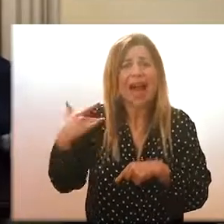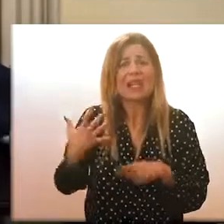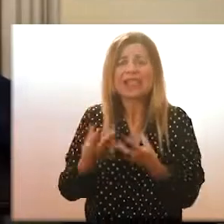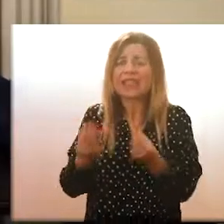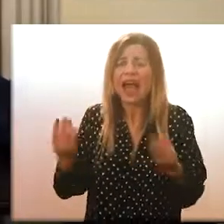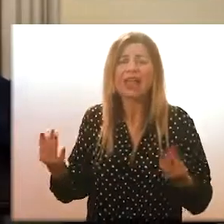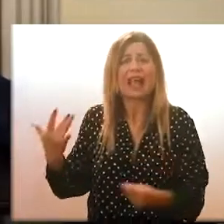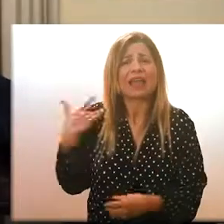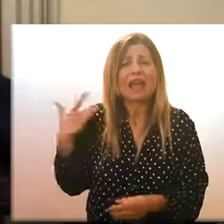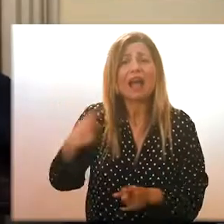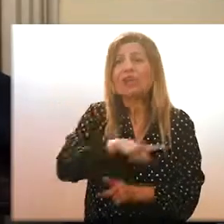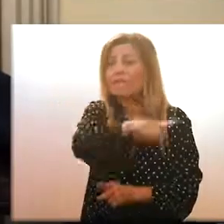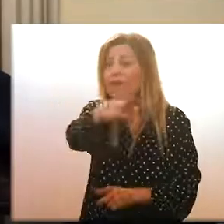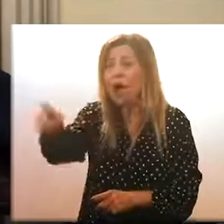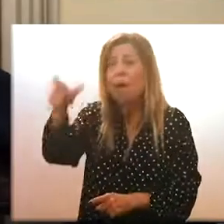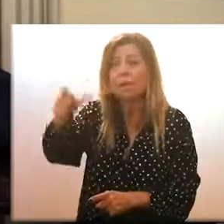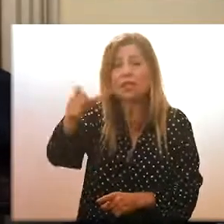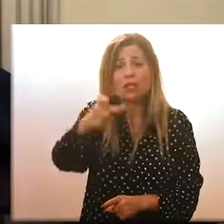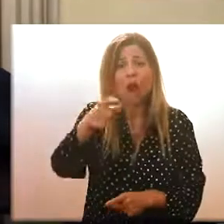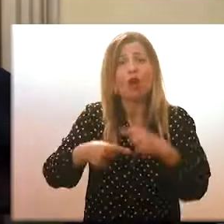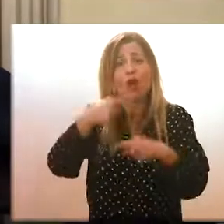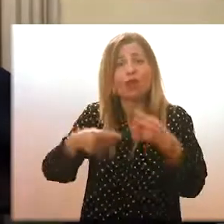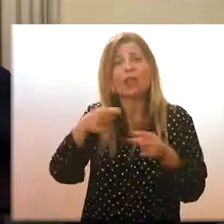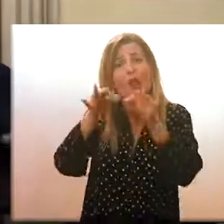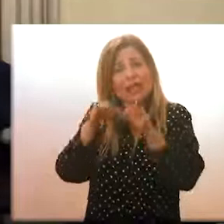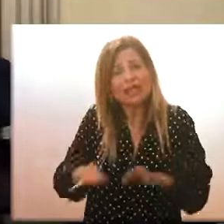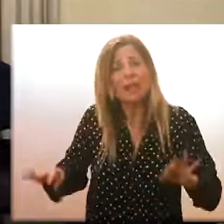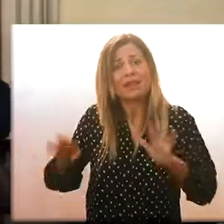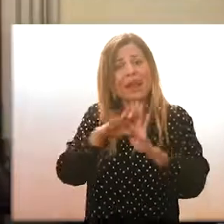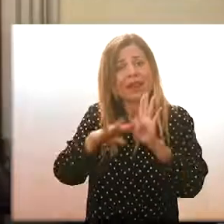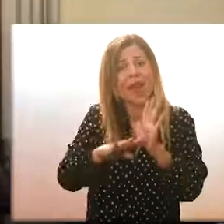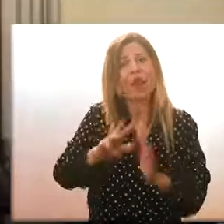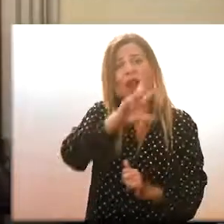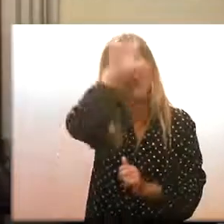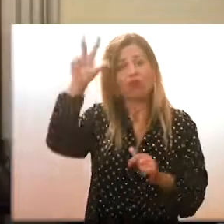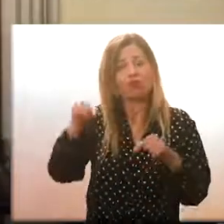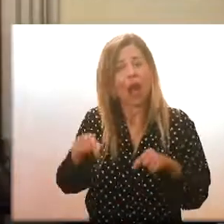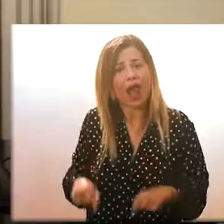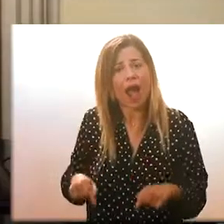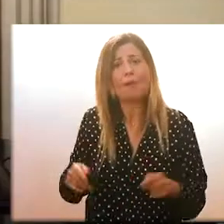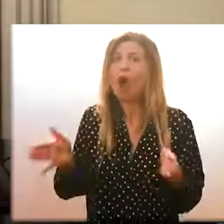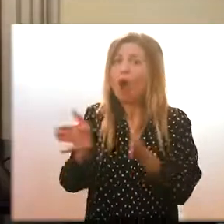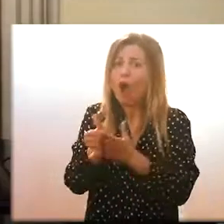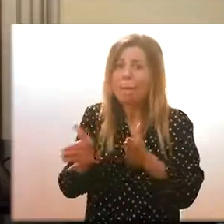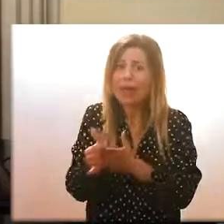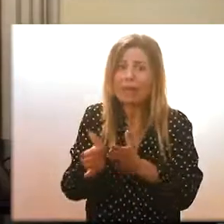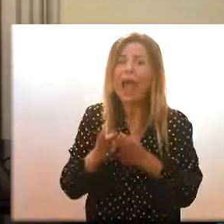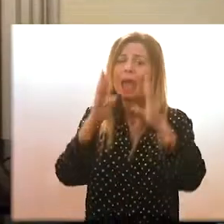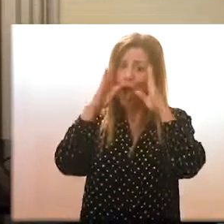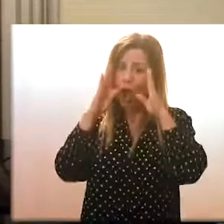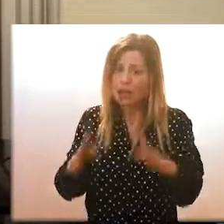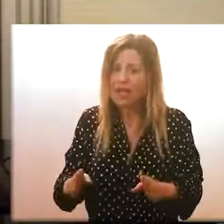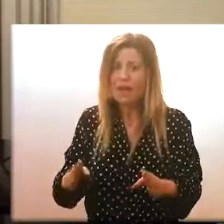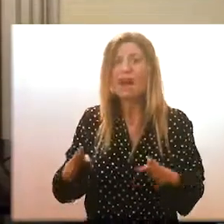grazie a tutti voi, bisogna dire soltanto grazie ai cittadini di Reggio Calabria per come stanno osservando e